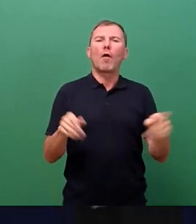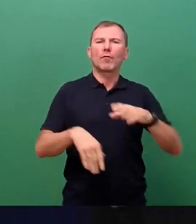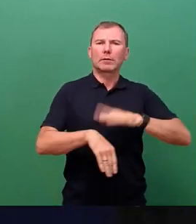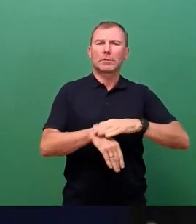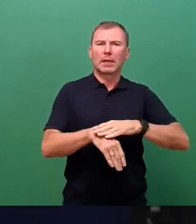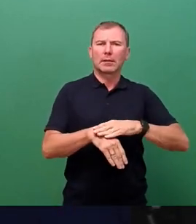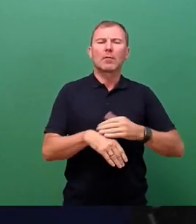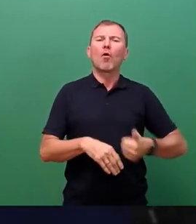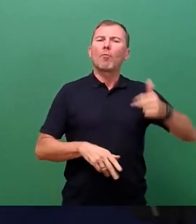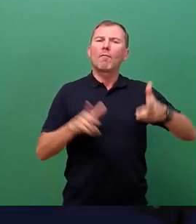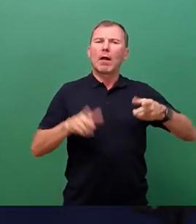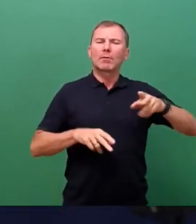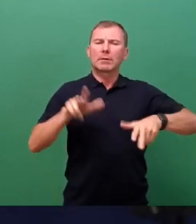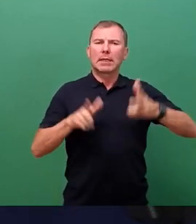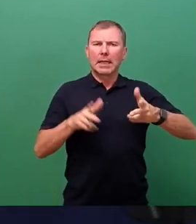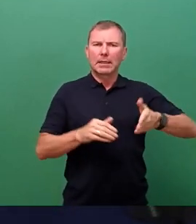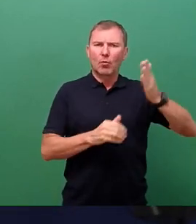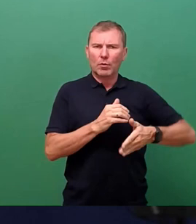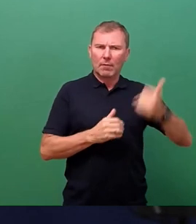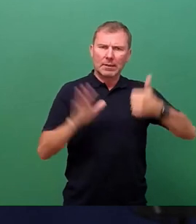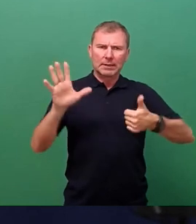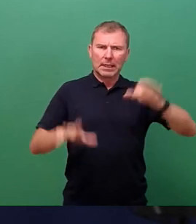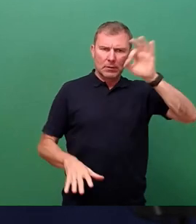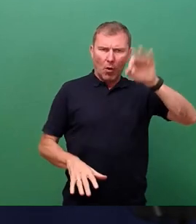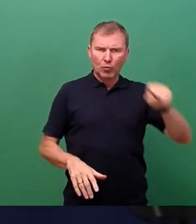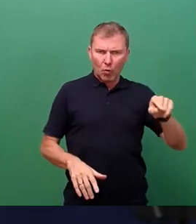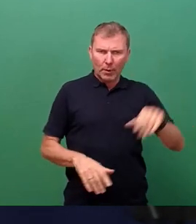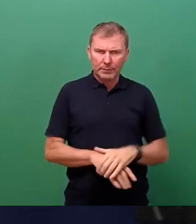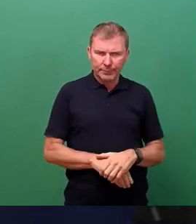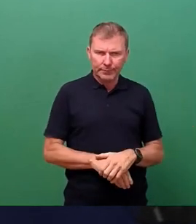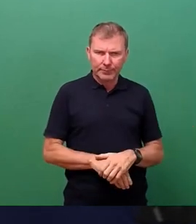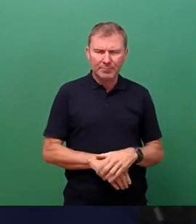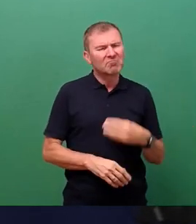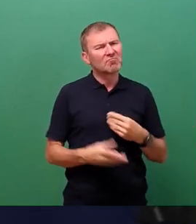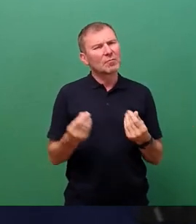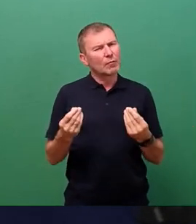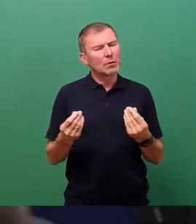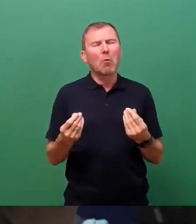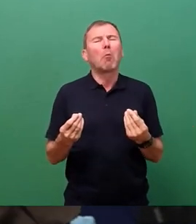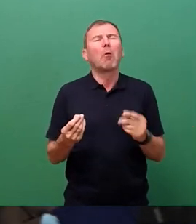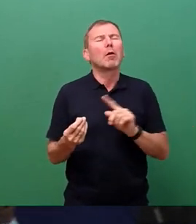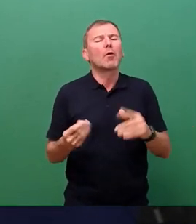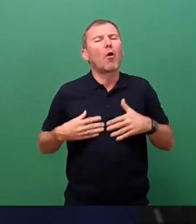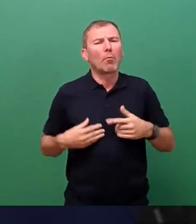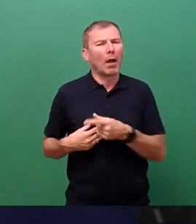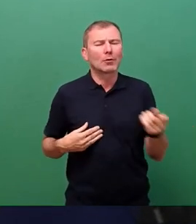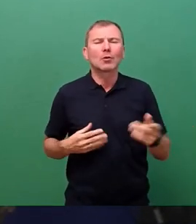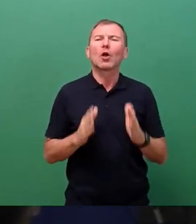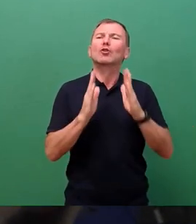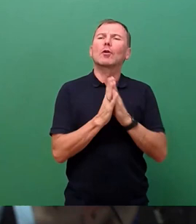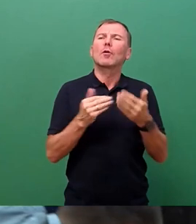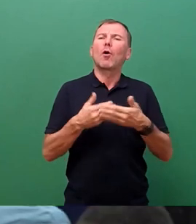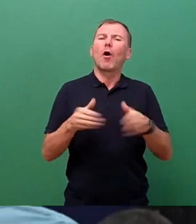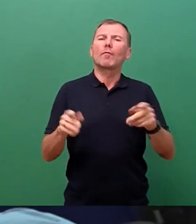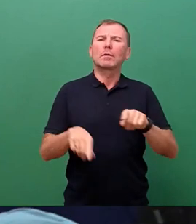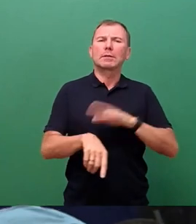Oberverwaltungsgerichtes vom 6. Oktober hat ja, wie ich finde, nicht ganz überraschend. Die stadtweiten Sonntagsöffnungszeiten am 9.